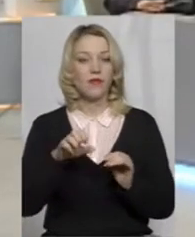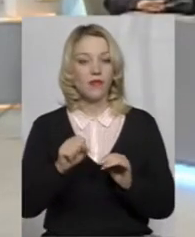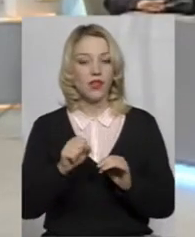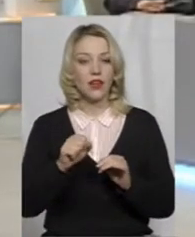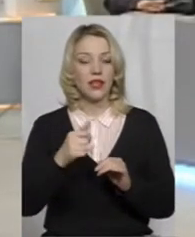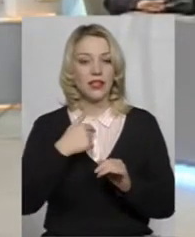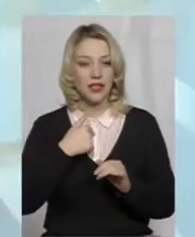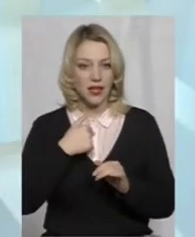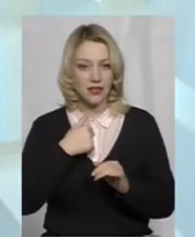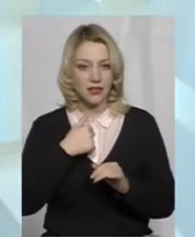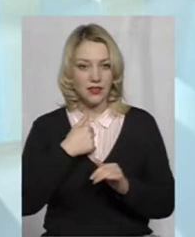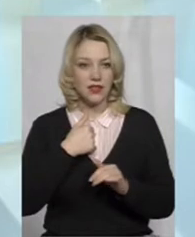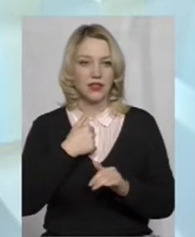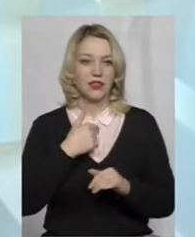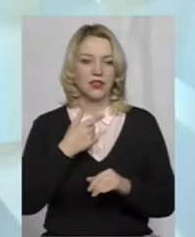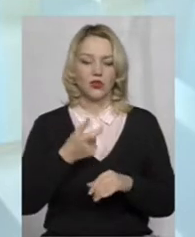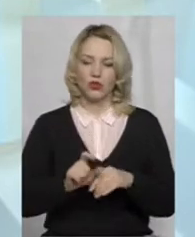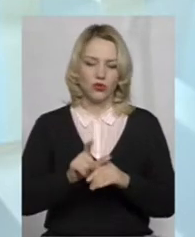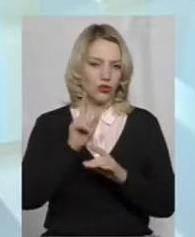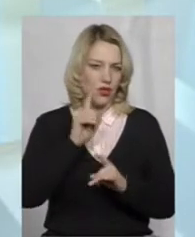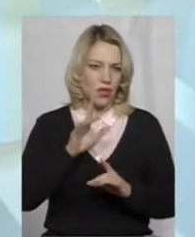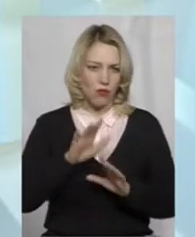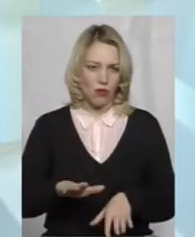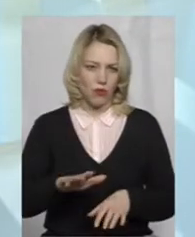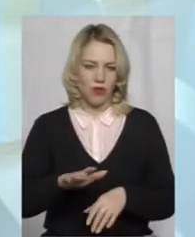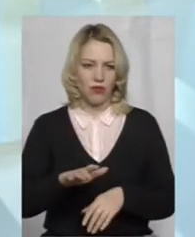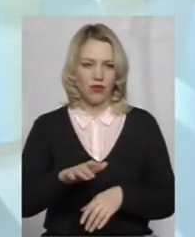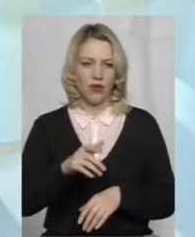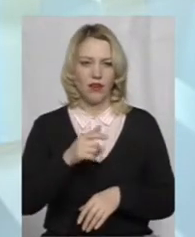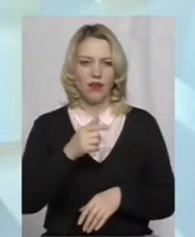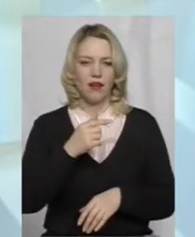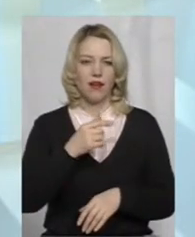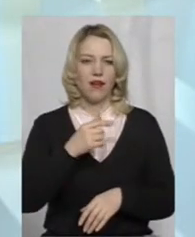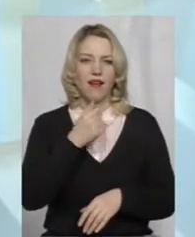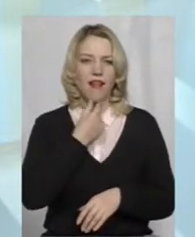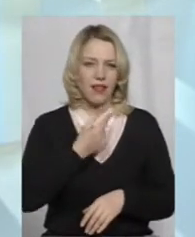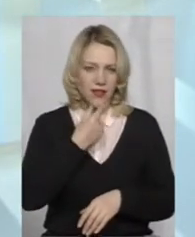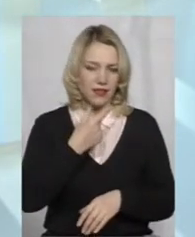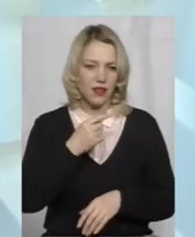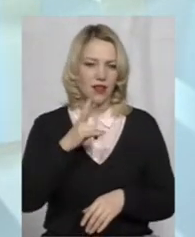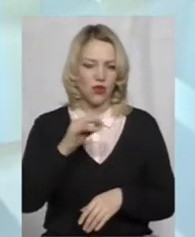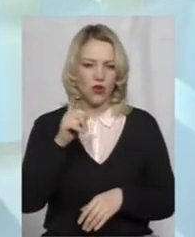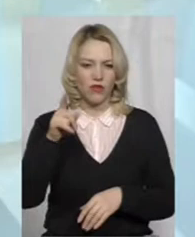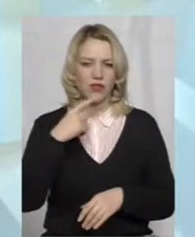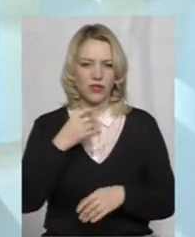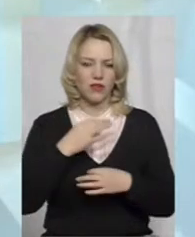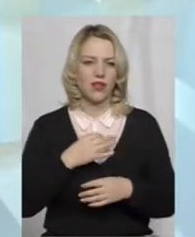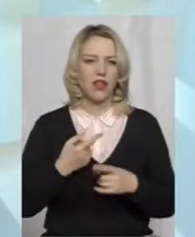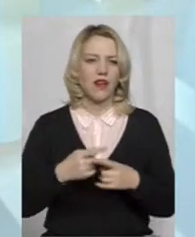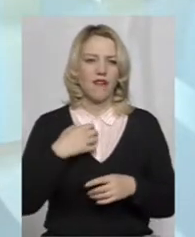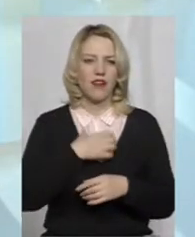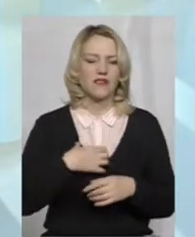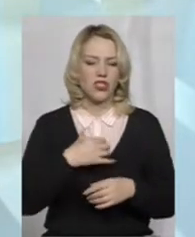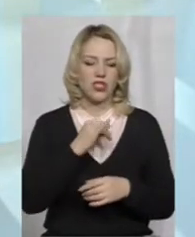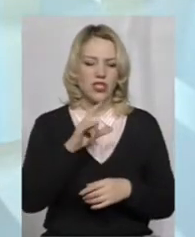я дуже не полюбляю Владимира Леніна, але він казав, що для нас важливим із іскусств є кіно,